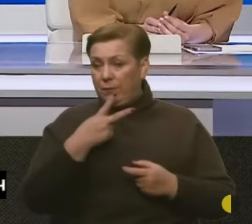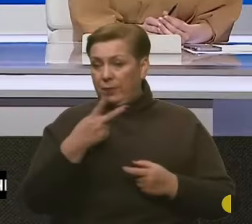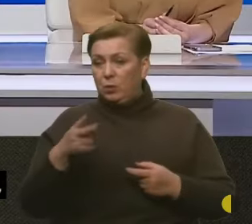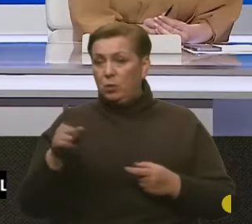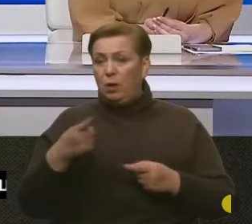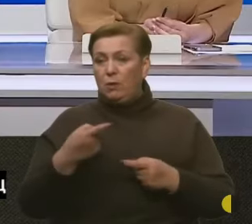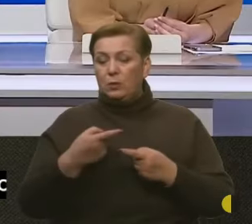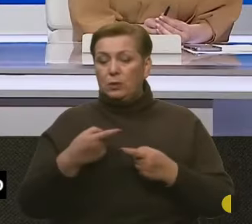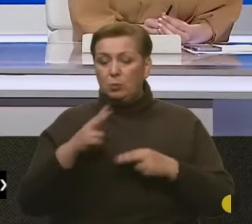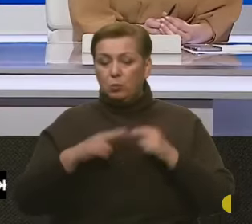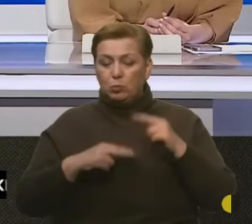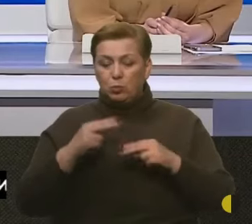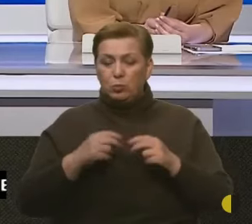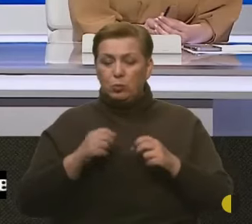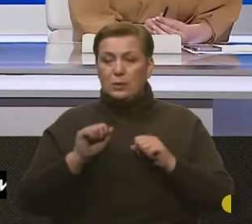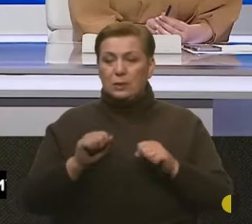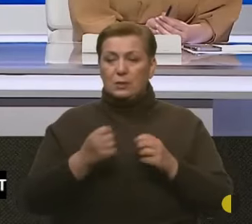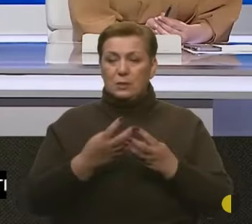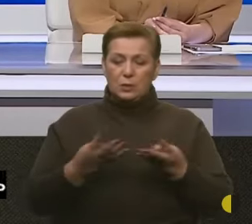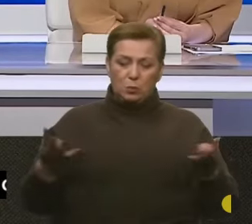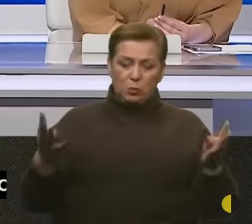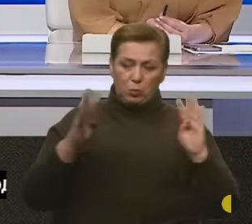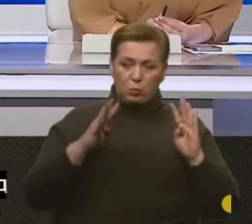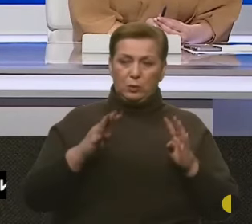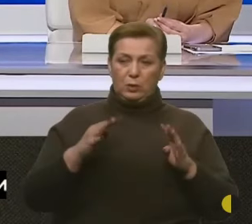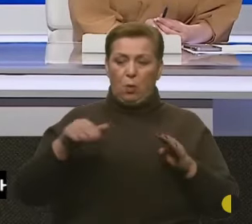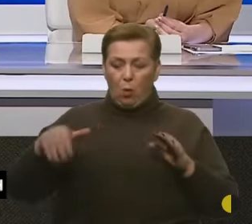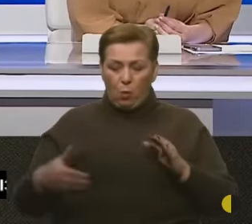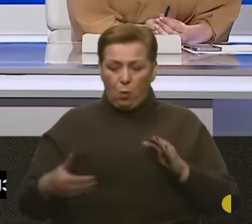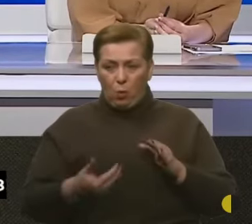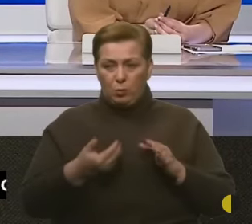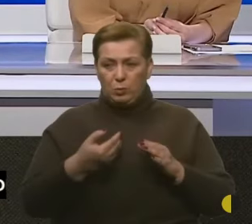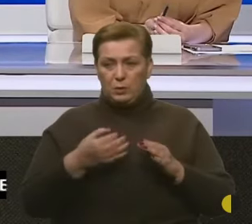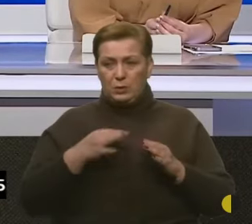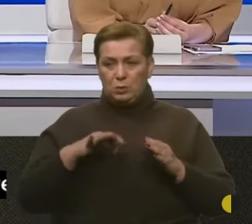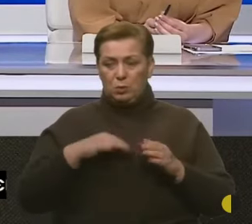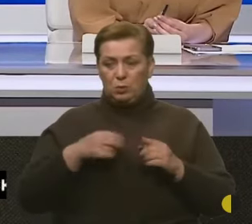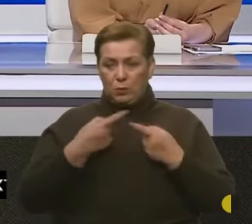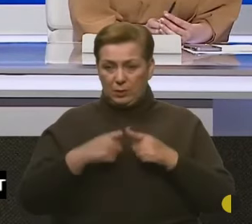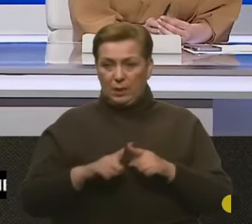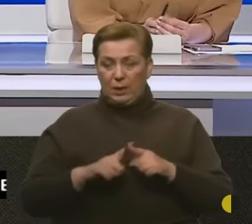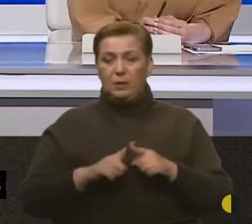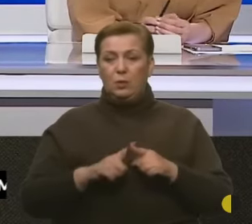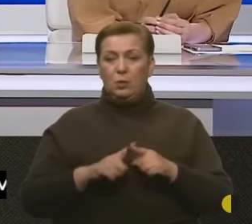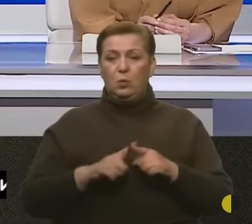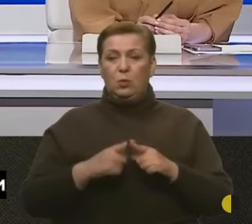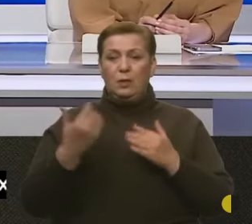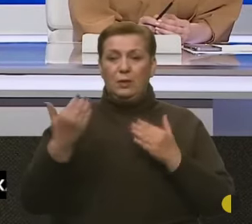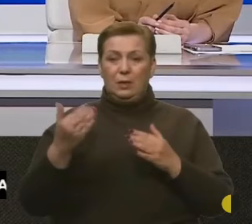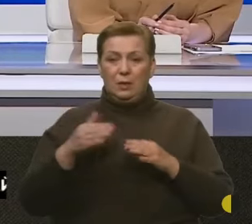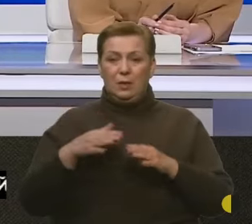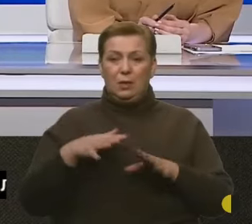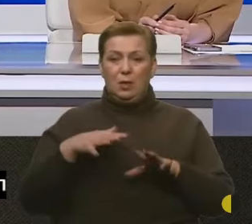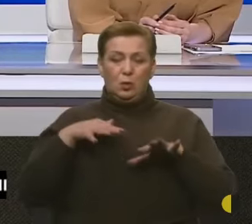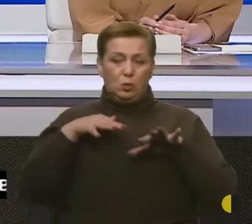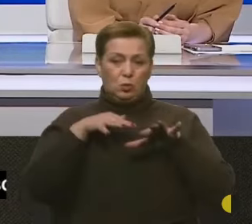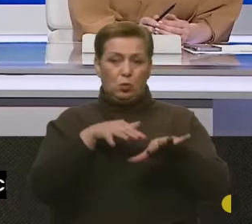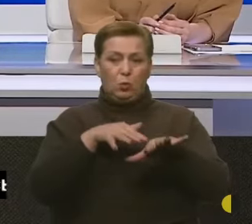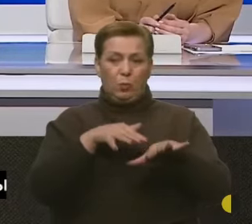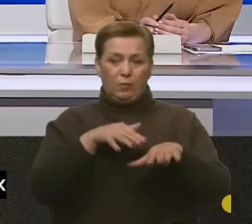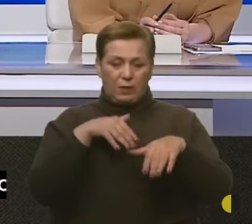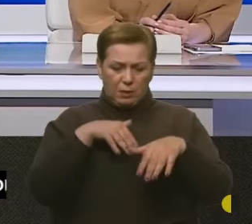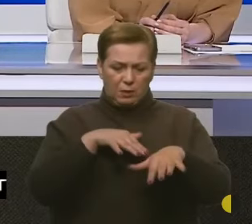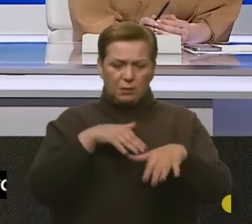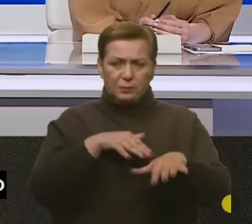будують захисні споруди, і застосовують техніку, як їхні ті ж самі штурмові, які ходять в контратаки,